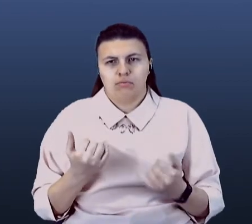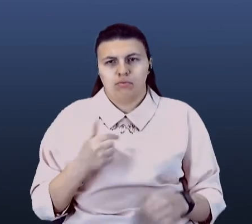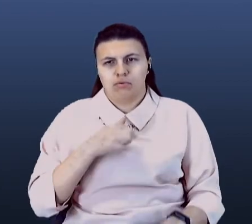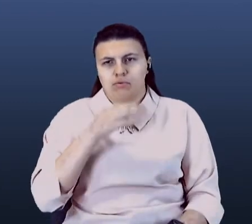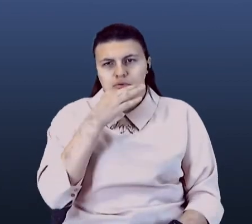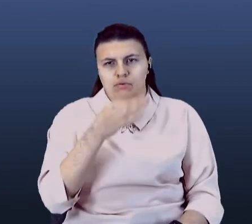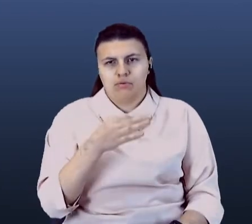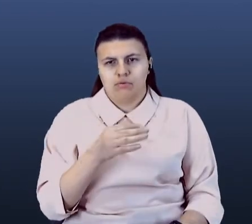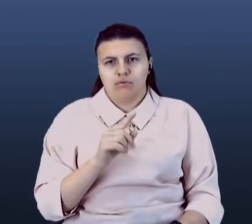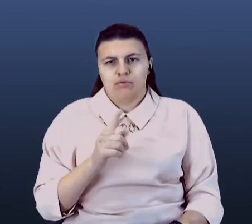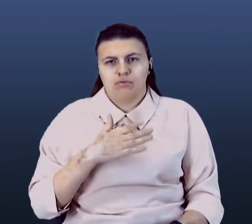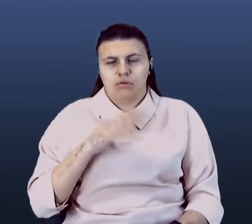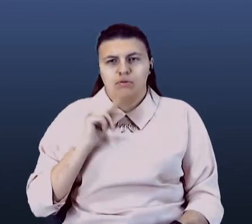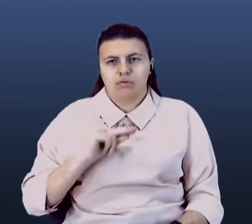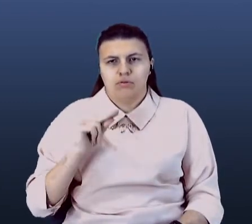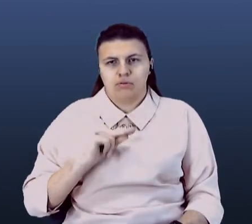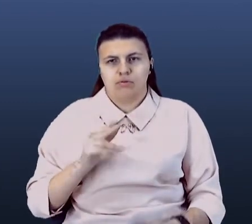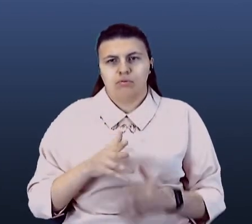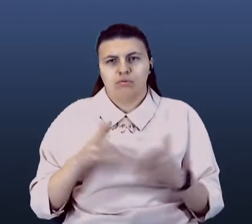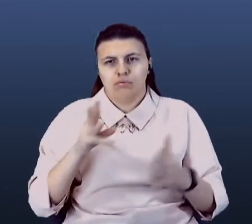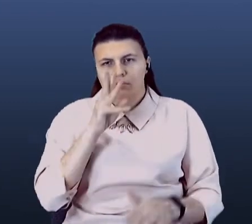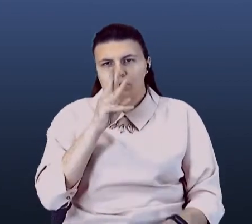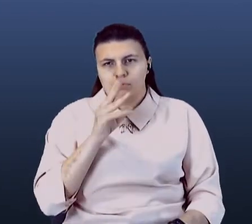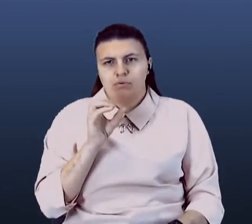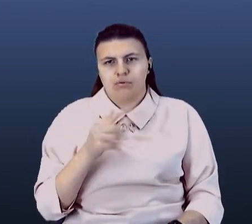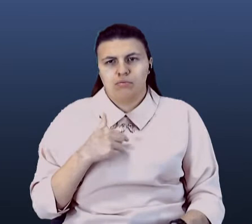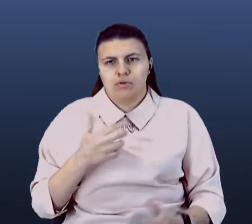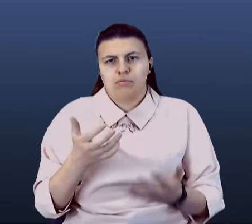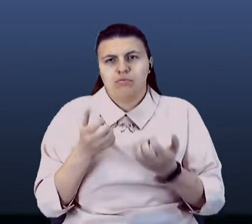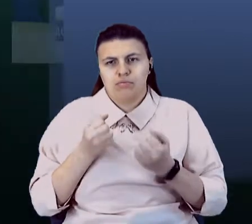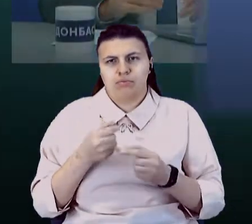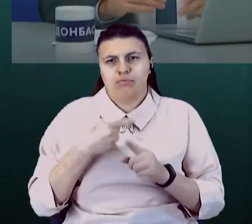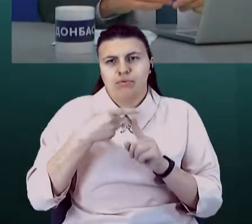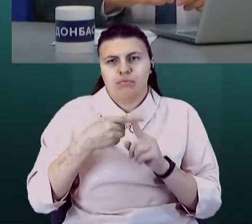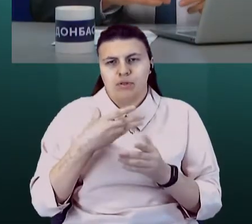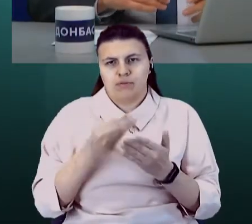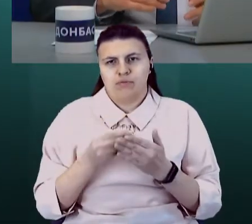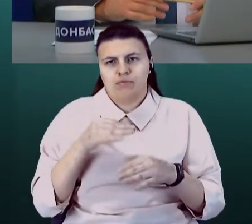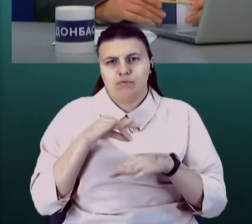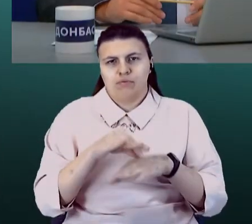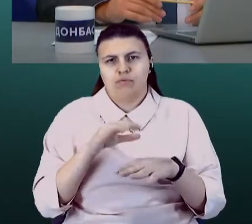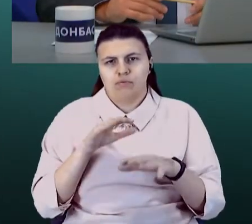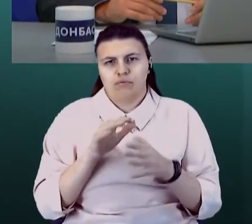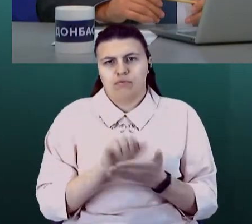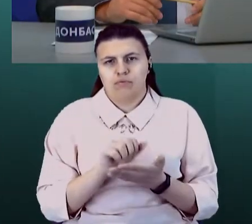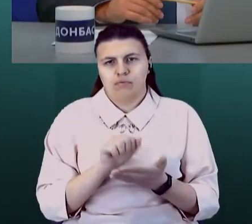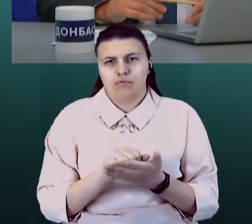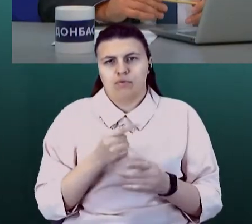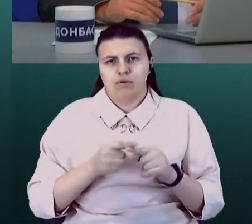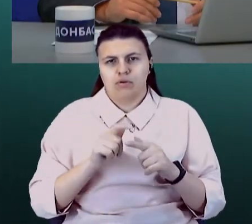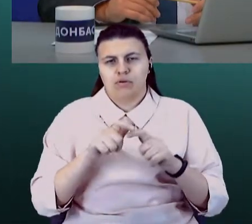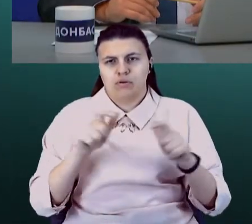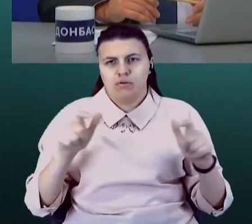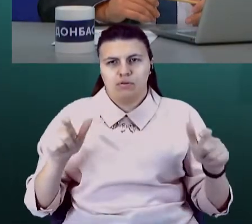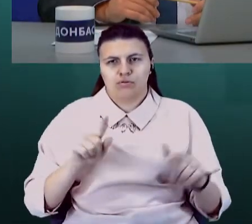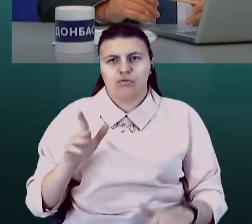сотрудники получать більшу зарплату, чим ми прибыли від своєї предприємства. Тому що ми, ну, це люди, які були з нами